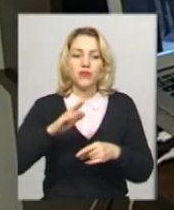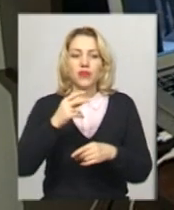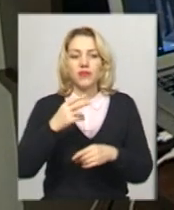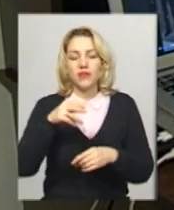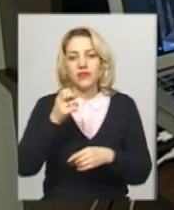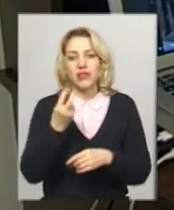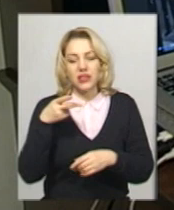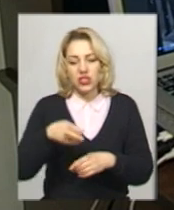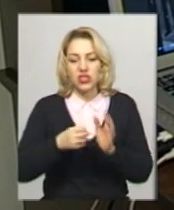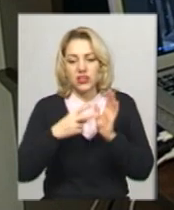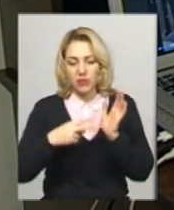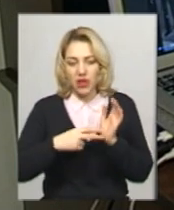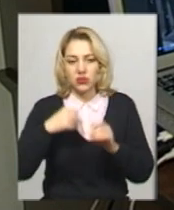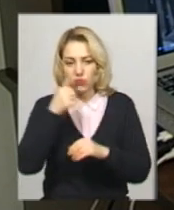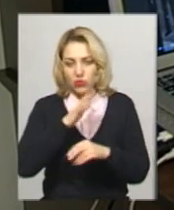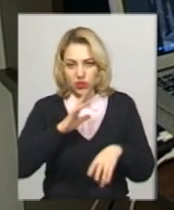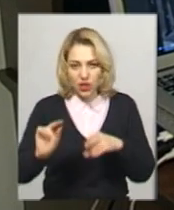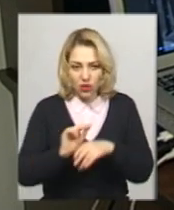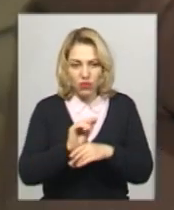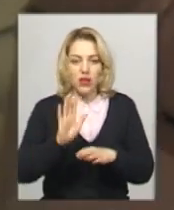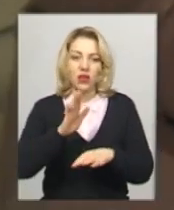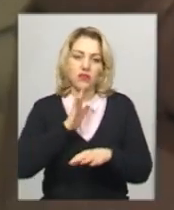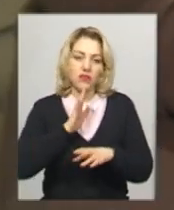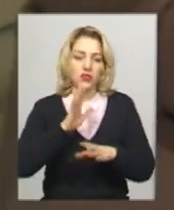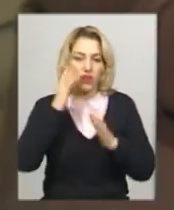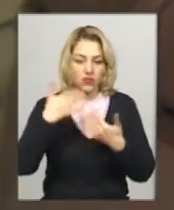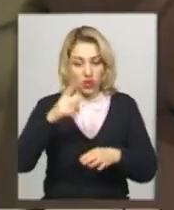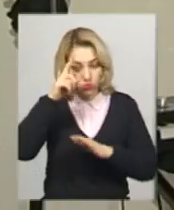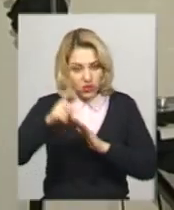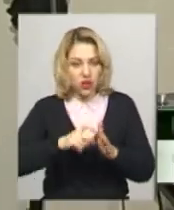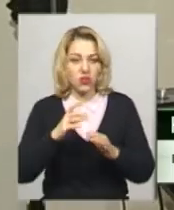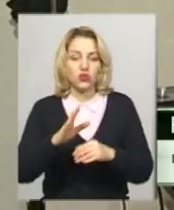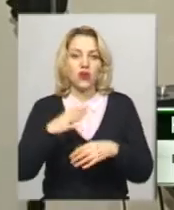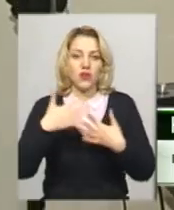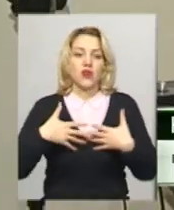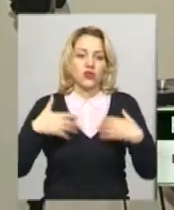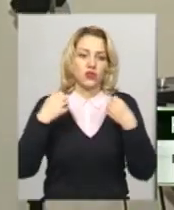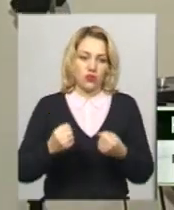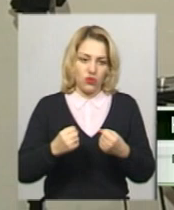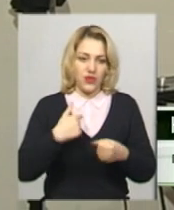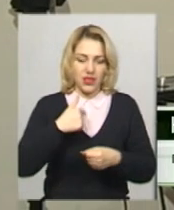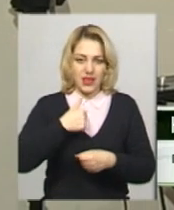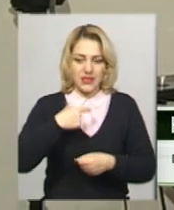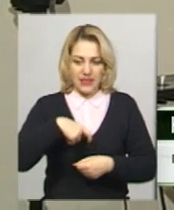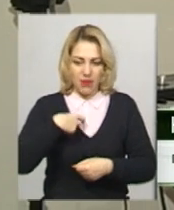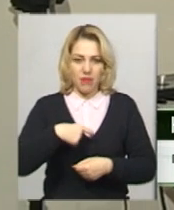2017 року, після чого дівчина дізналася, що хвороба відступила. Я себе відчуваю набагато